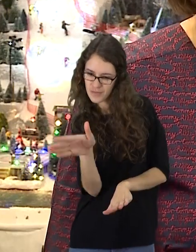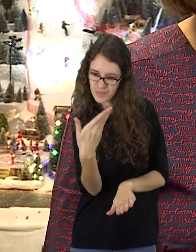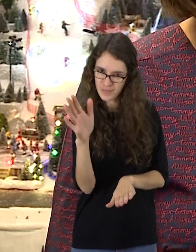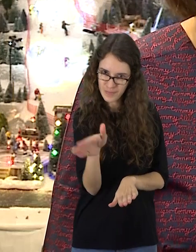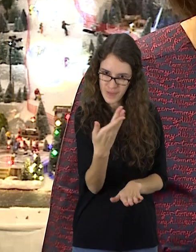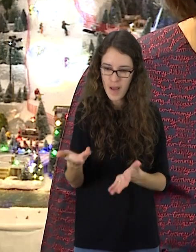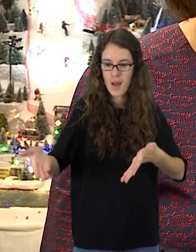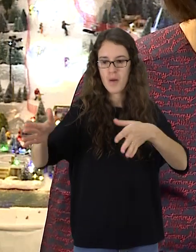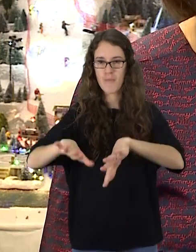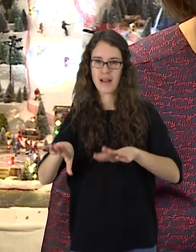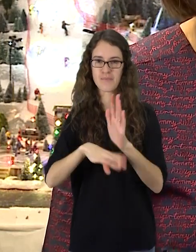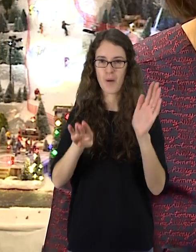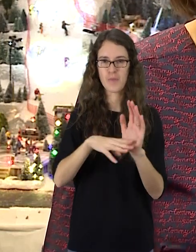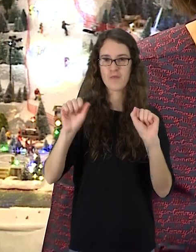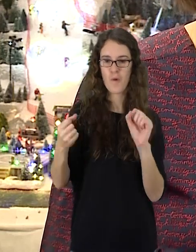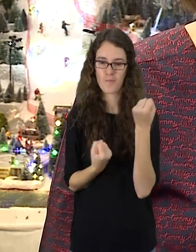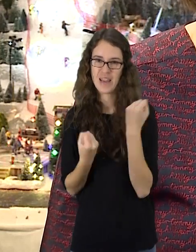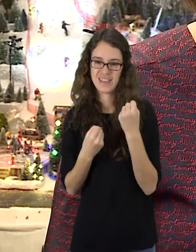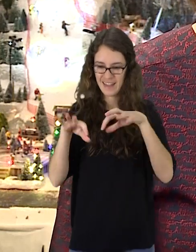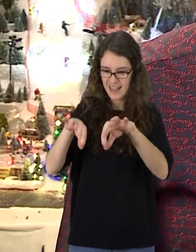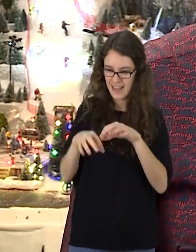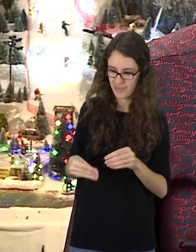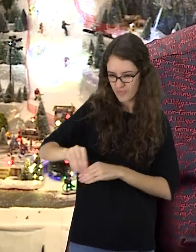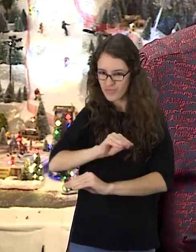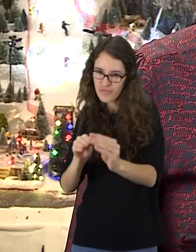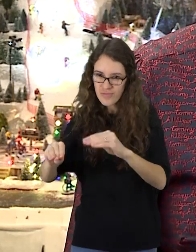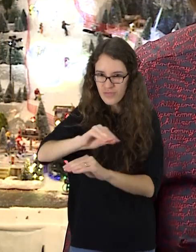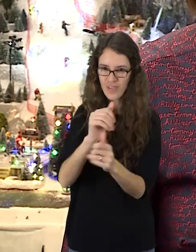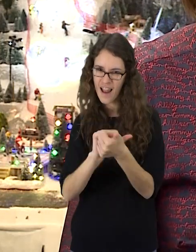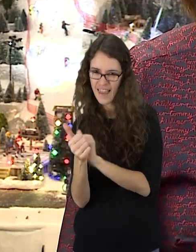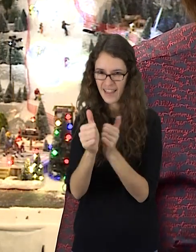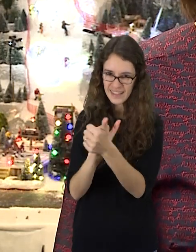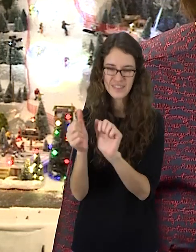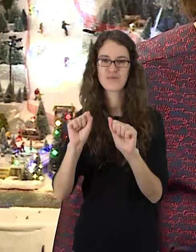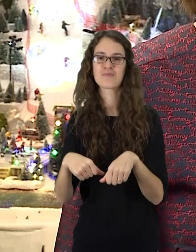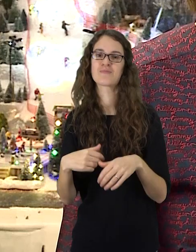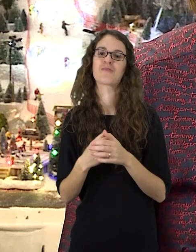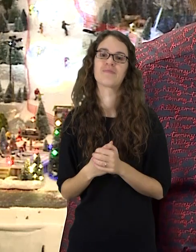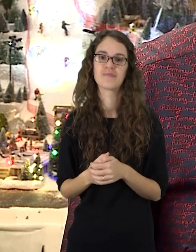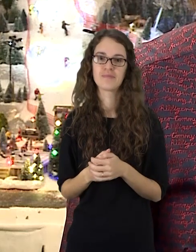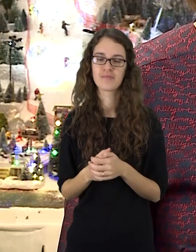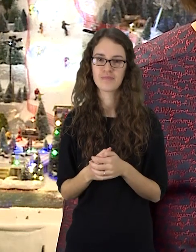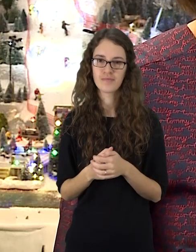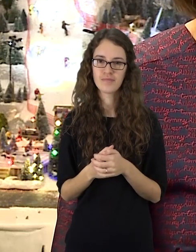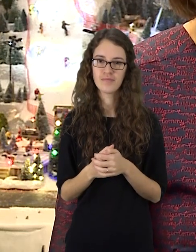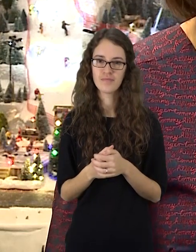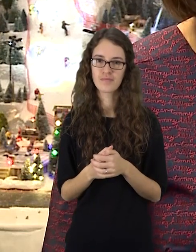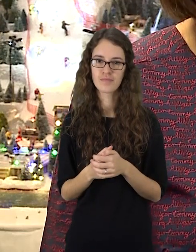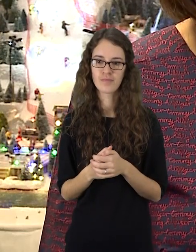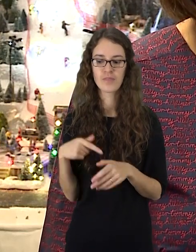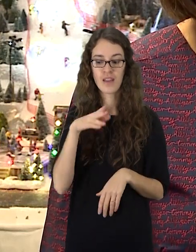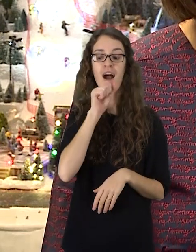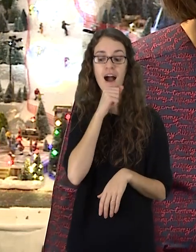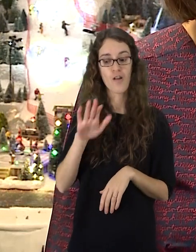ir bus tik trasa važinėjimuisi. Žaisim nam būtent automobiliai su Anukais.